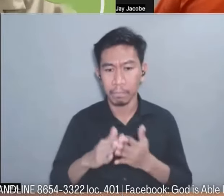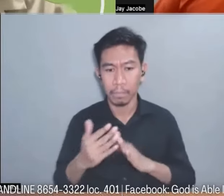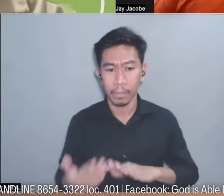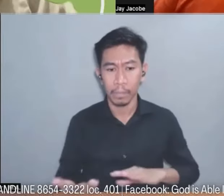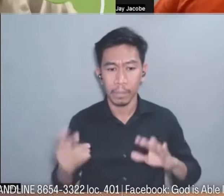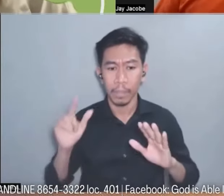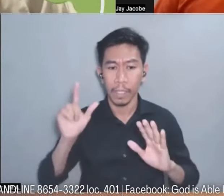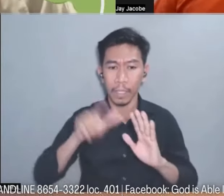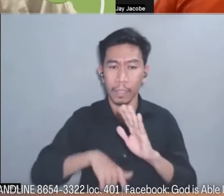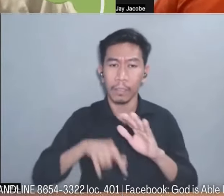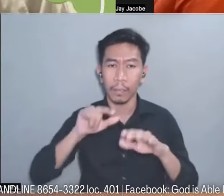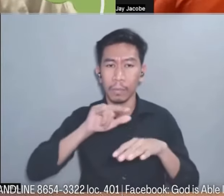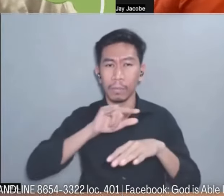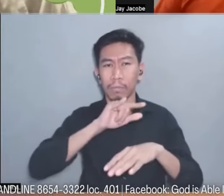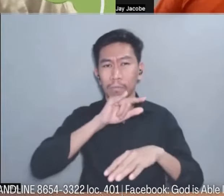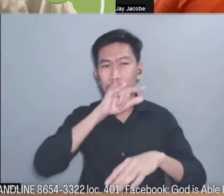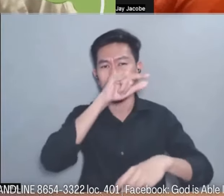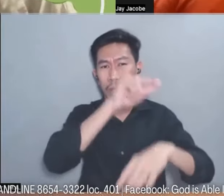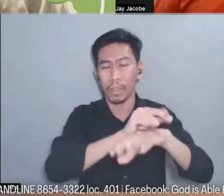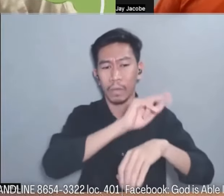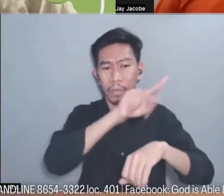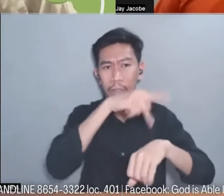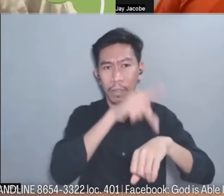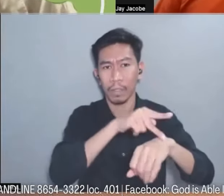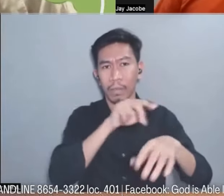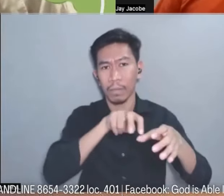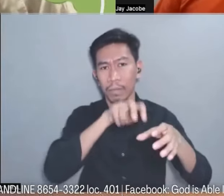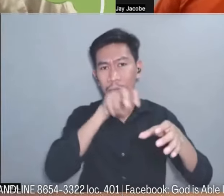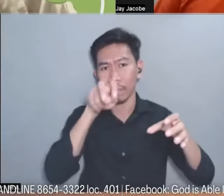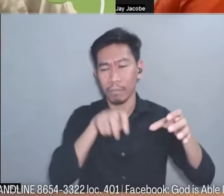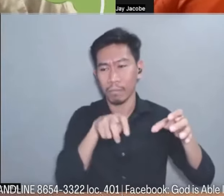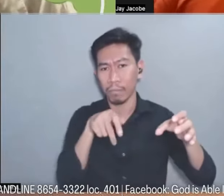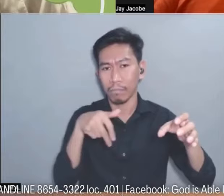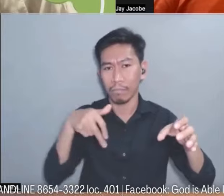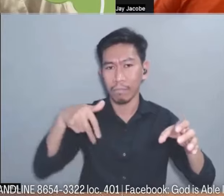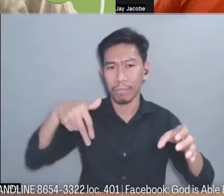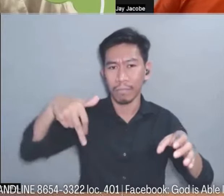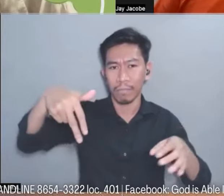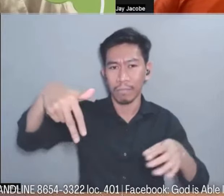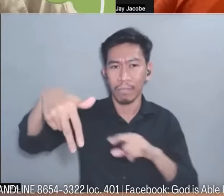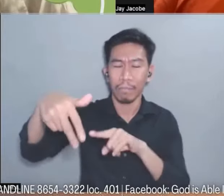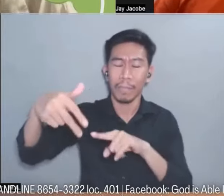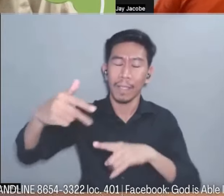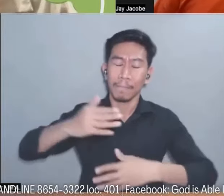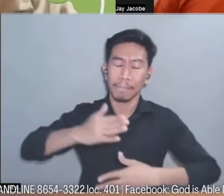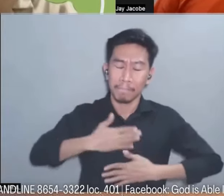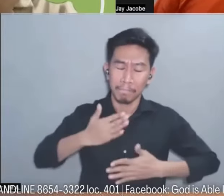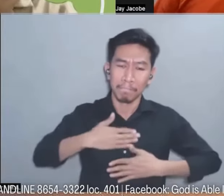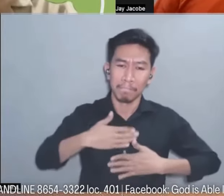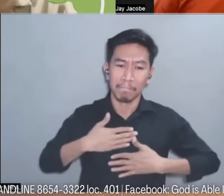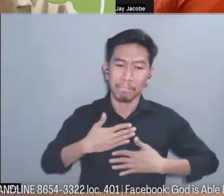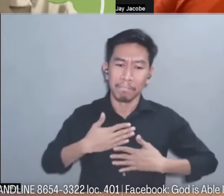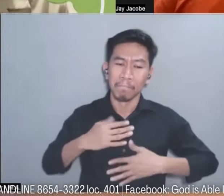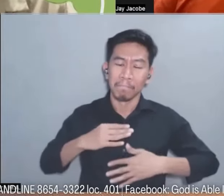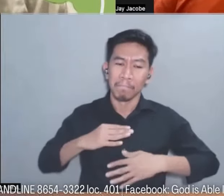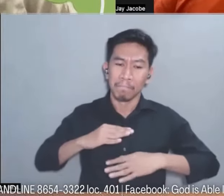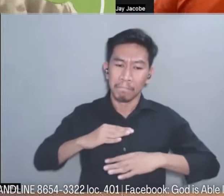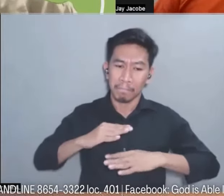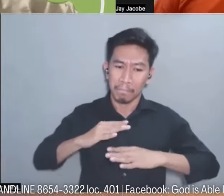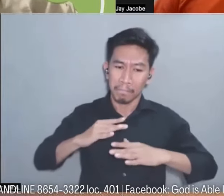ang Pilipinas na nandun ako sa report tuwan-tuwan po ako nakuwi ako binigyan at nakataw ng Lord